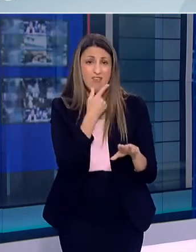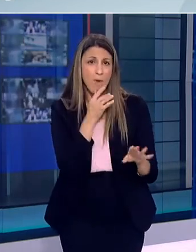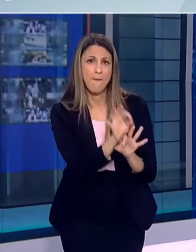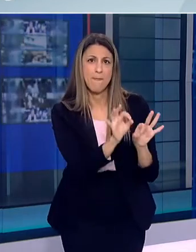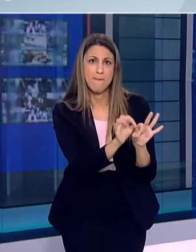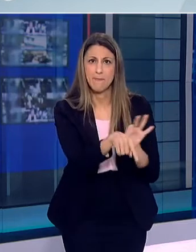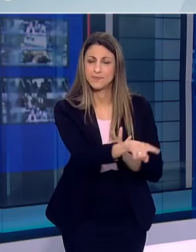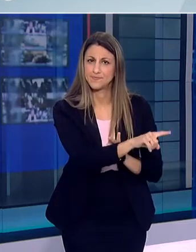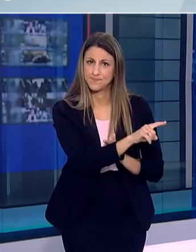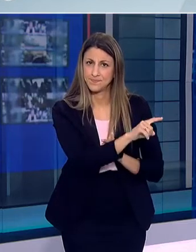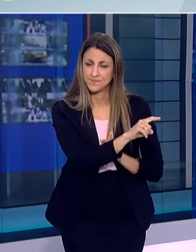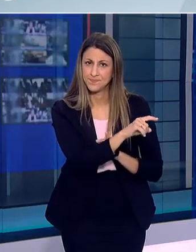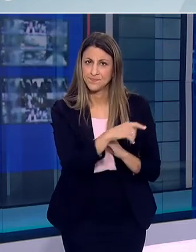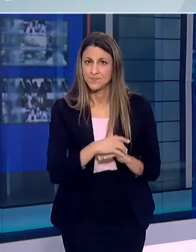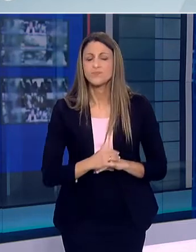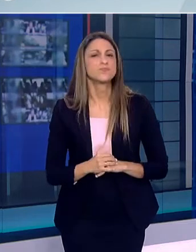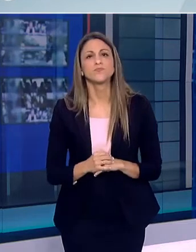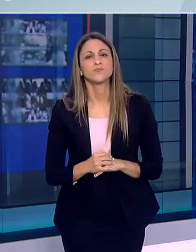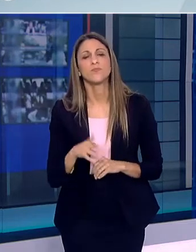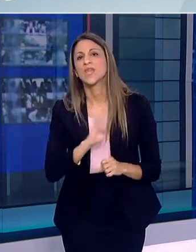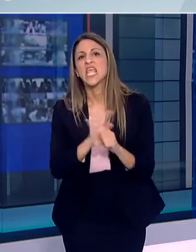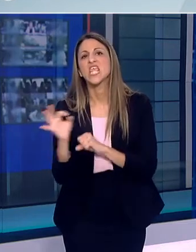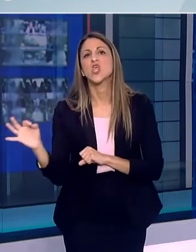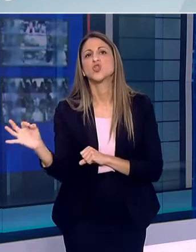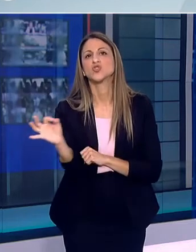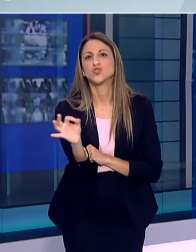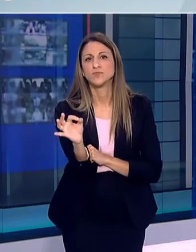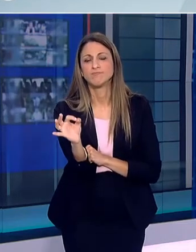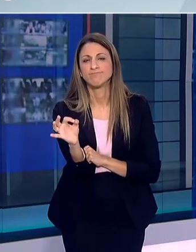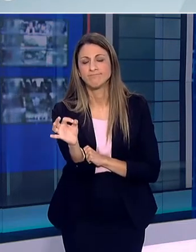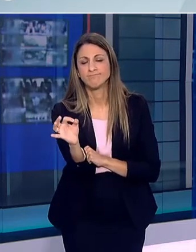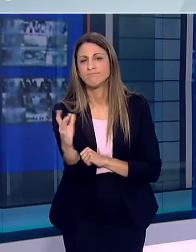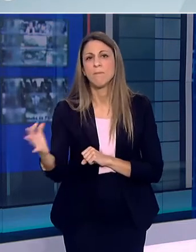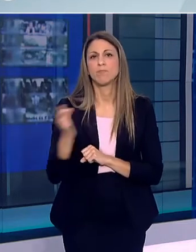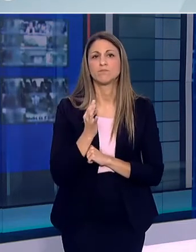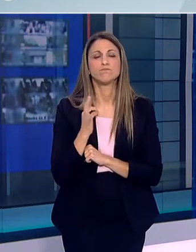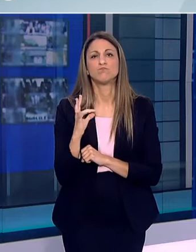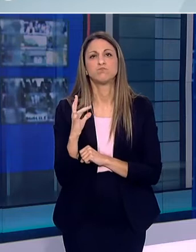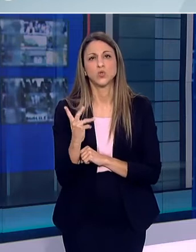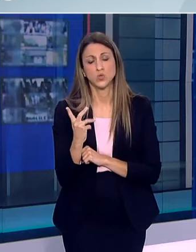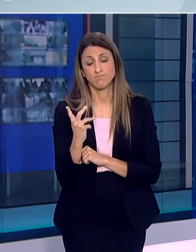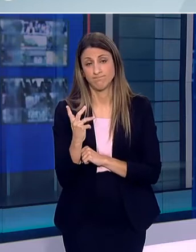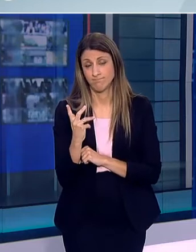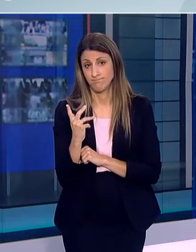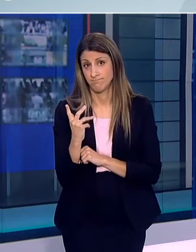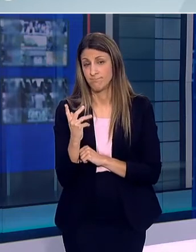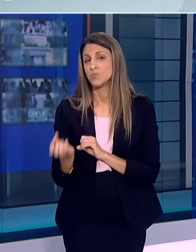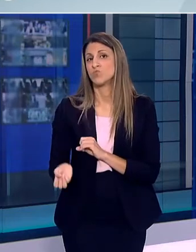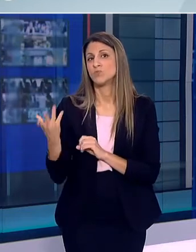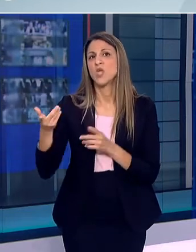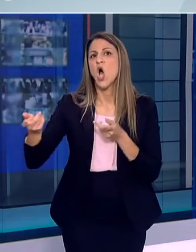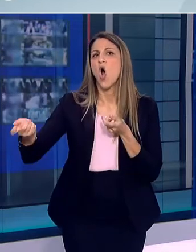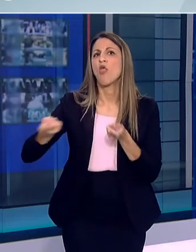ιού. Η κύρια πηγή μετάδοσης του πολύ καλά προσαρμοσμένου στον άνθρωπο νέου ιού σύμφωνα και με επικαιροποιημένες